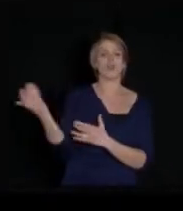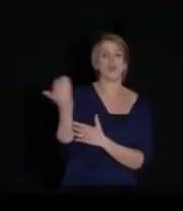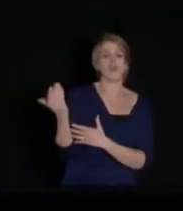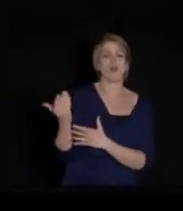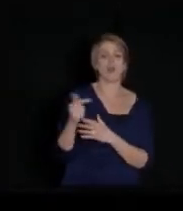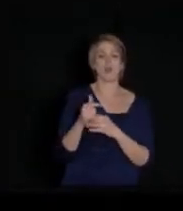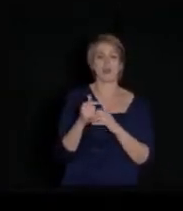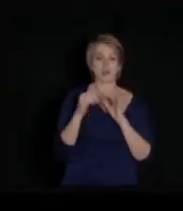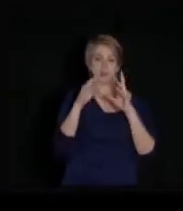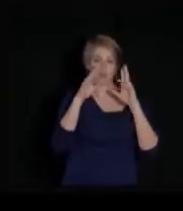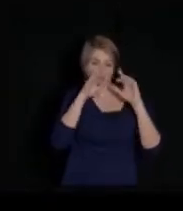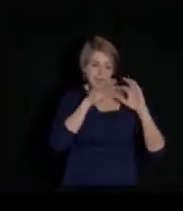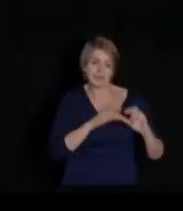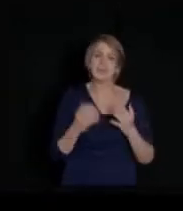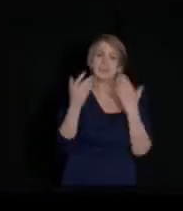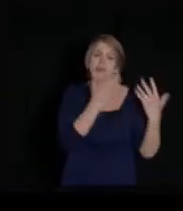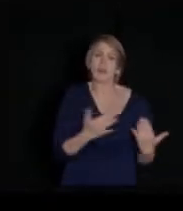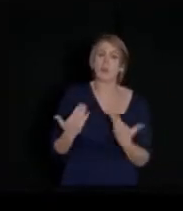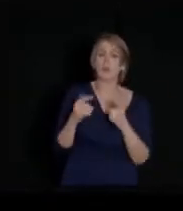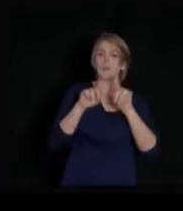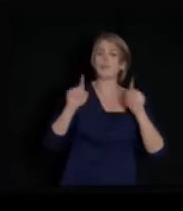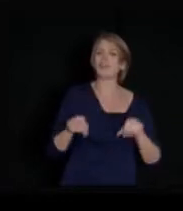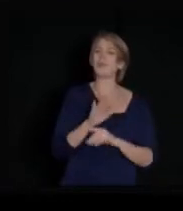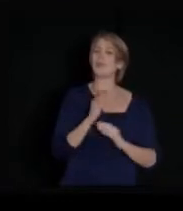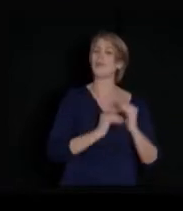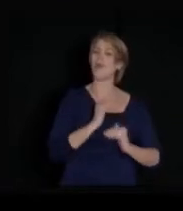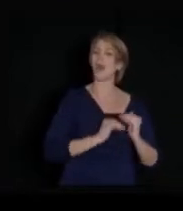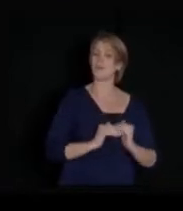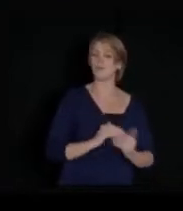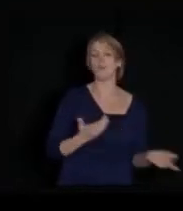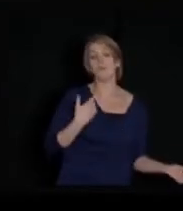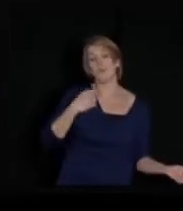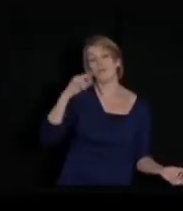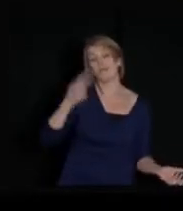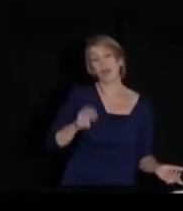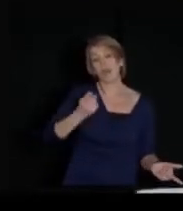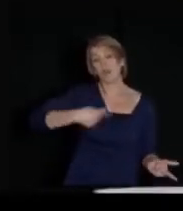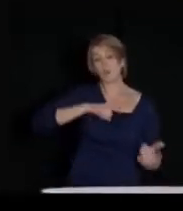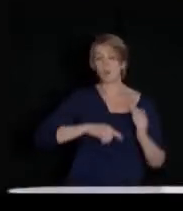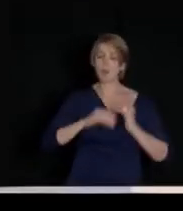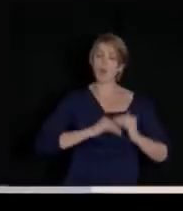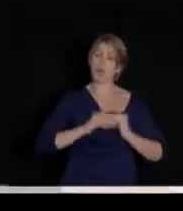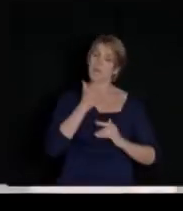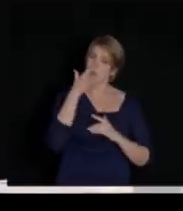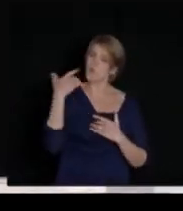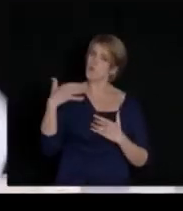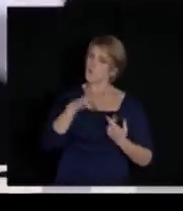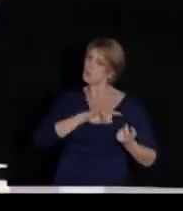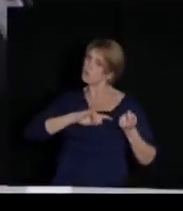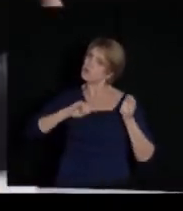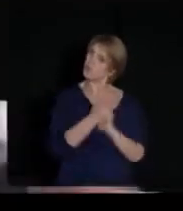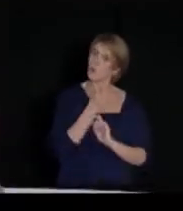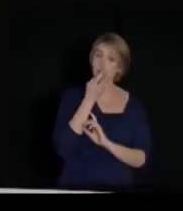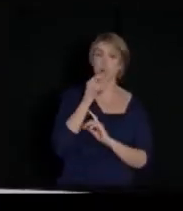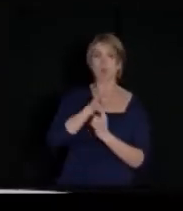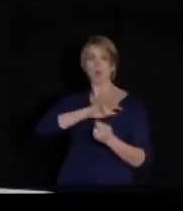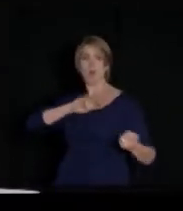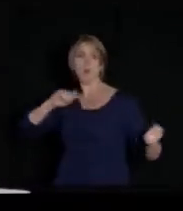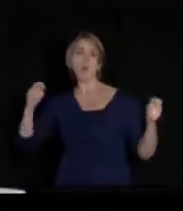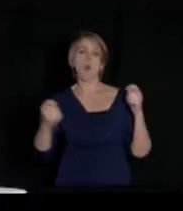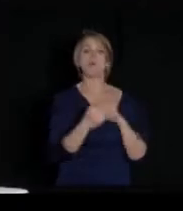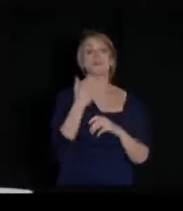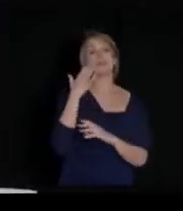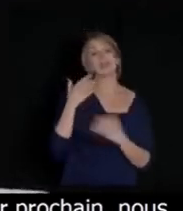à décortiquer le chiffrage de notre programme. Parce qu'il est très ambitieux, parce qu'il est un changement complet.